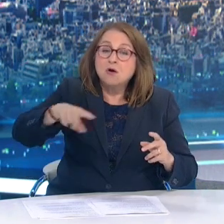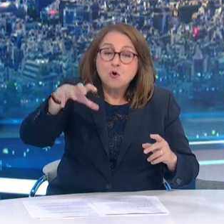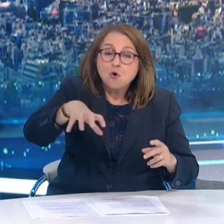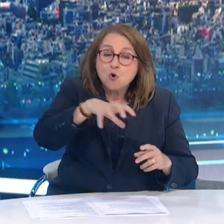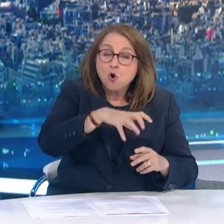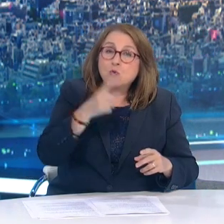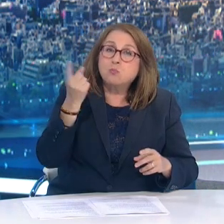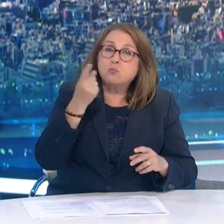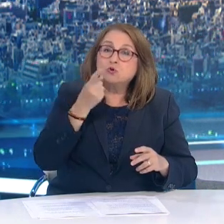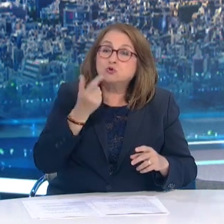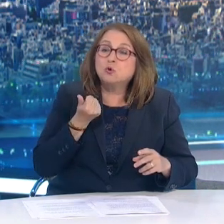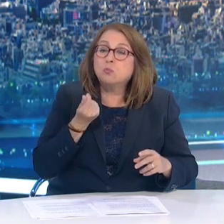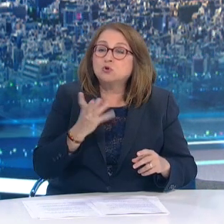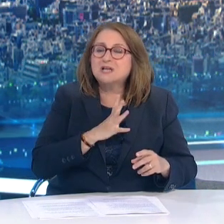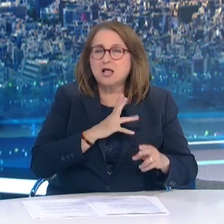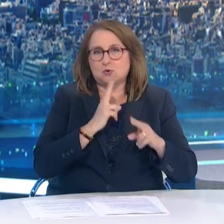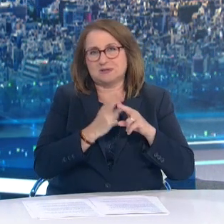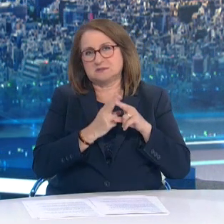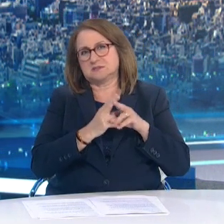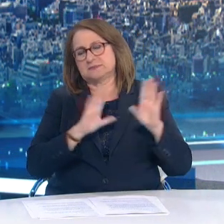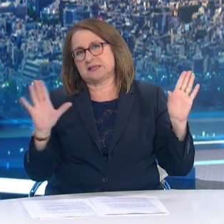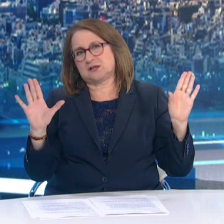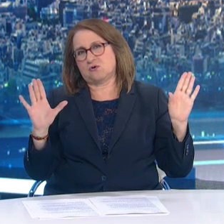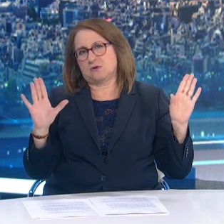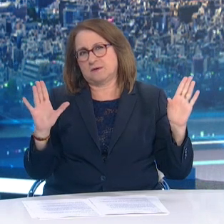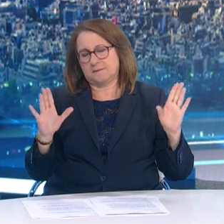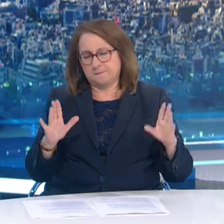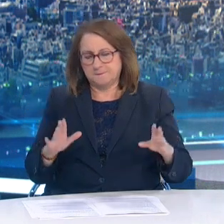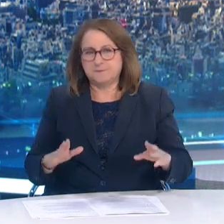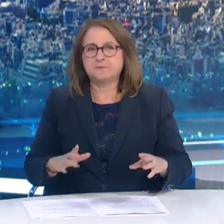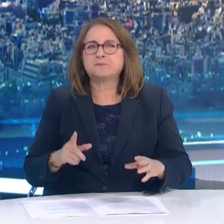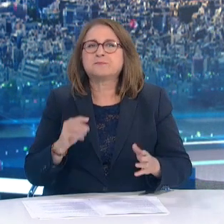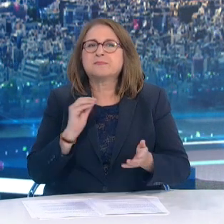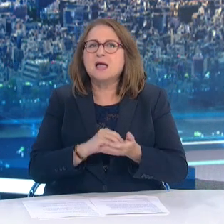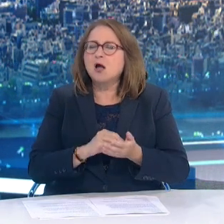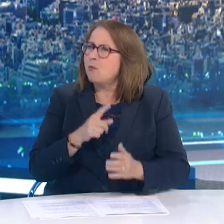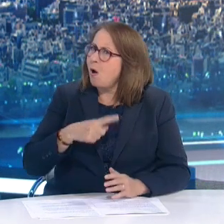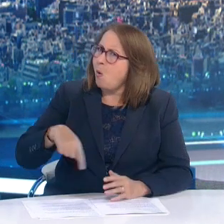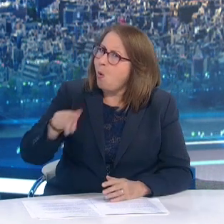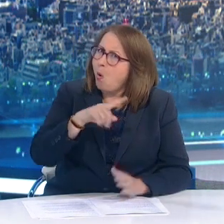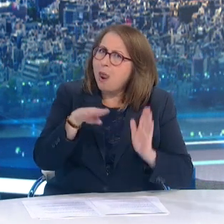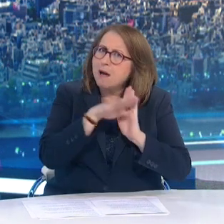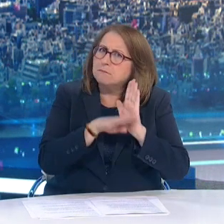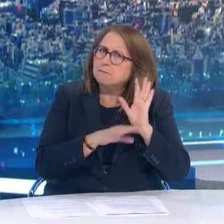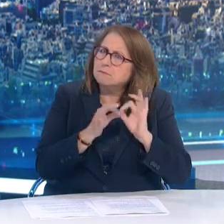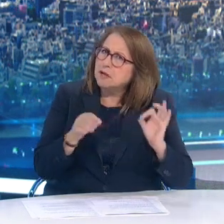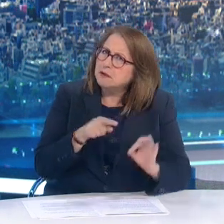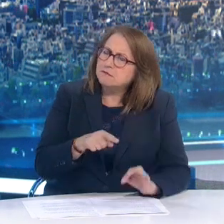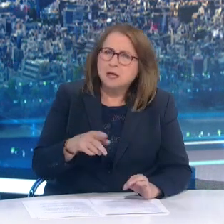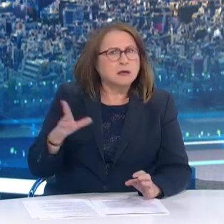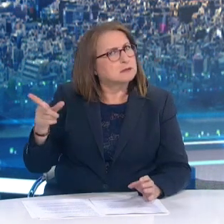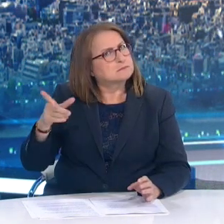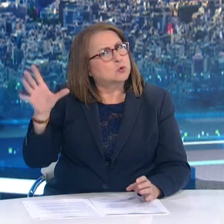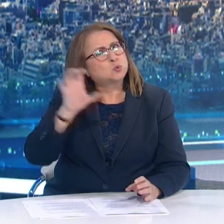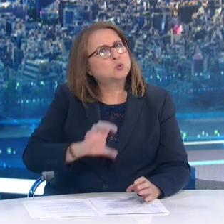αυτούς Τέλος, τίθεται το ερώτημα Τα μέτρα θα ισχύουν και για τουρίστες Μερικές των οποίων θα έχουν έρθει στην Ελλάδα για διαμονή